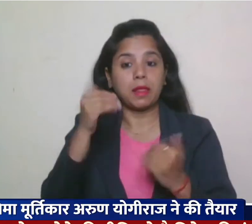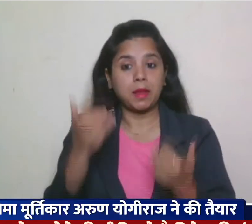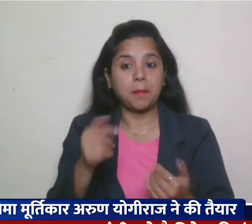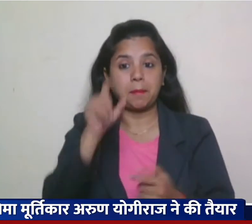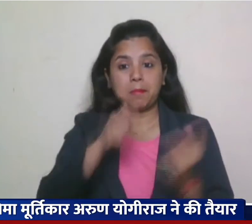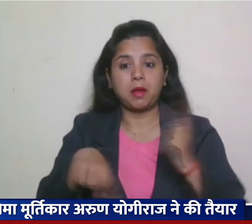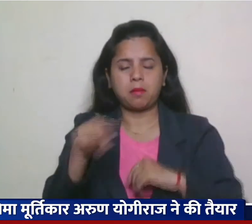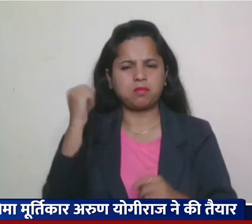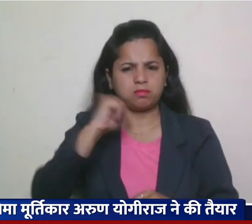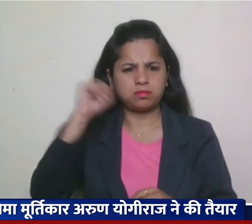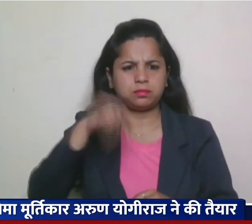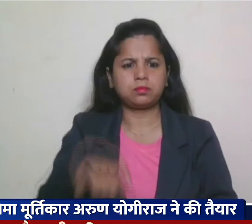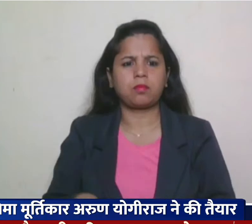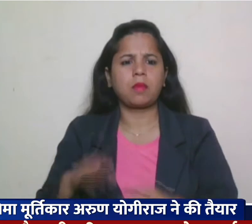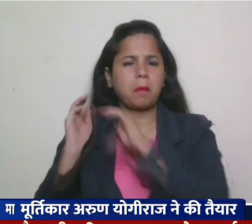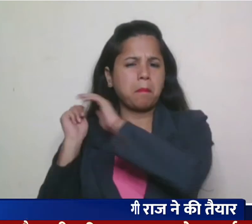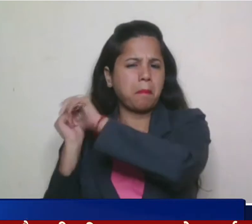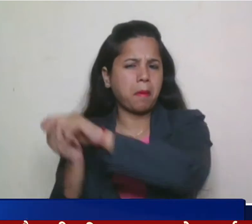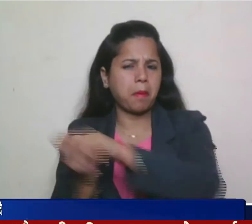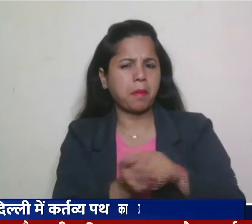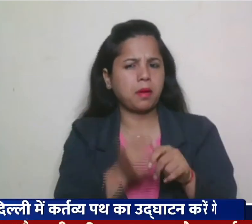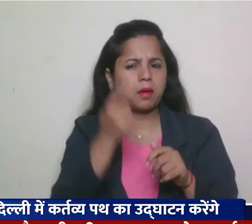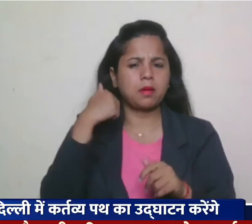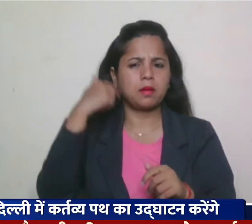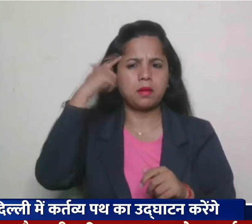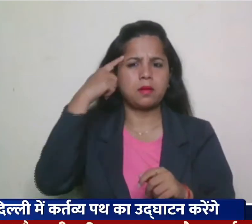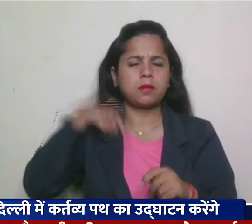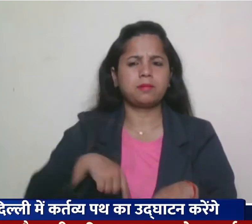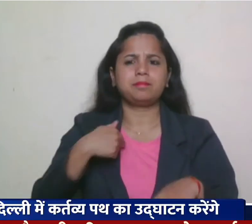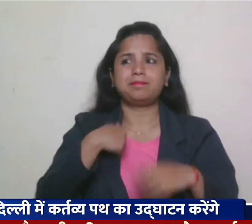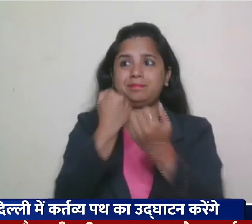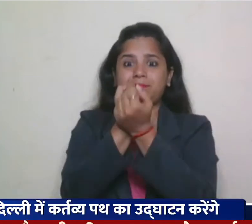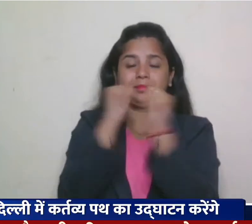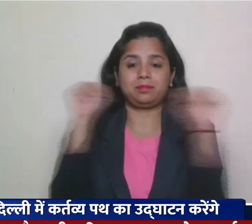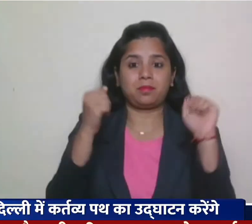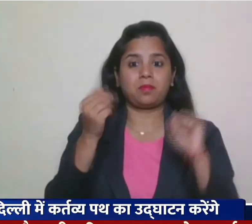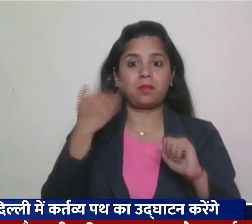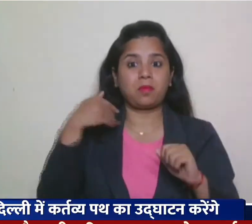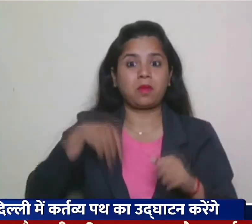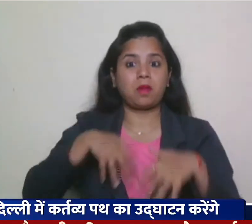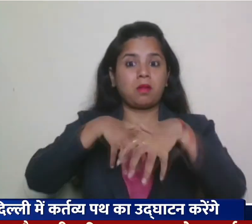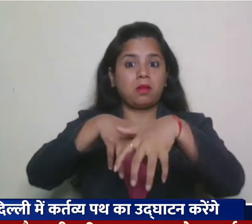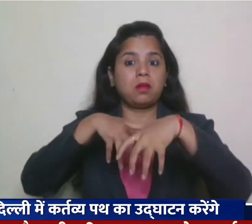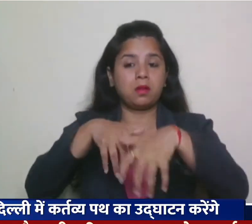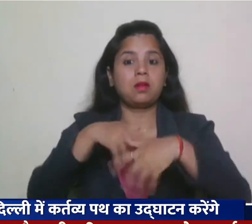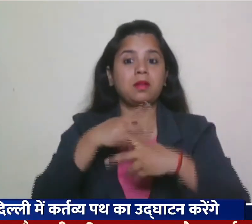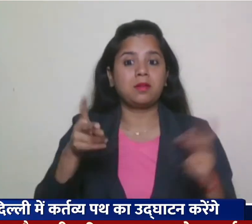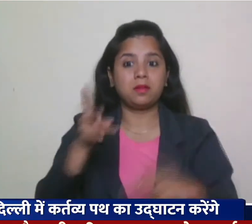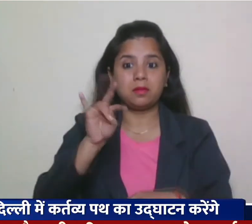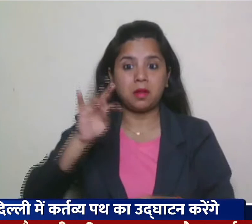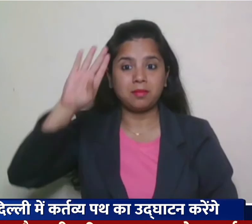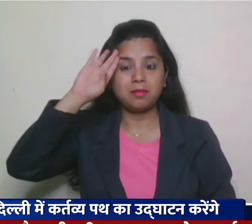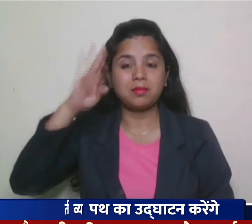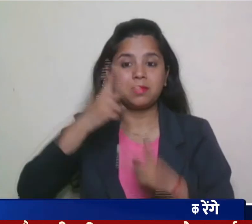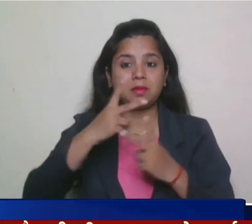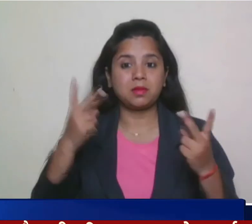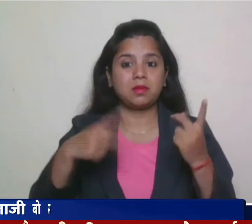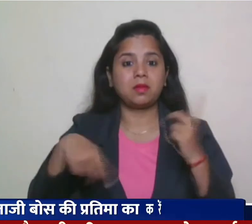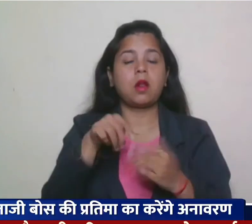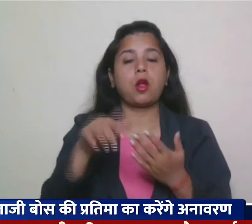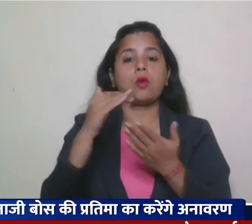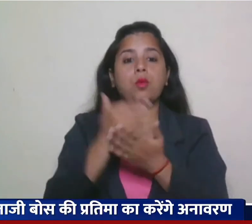कम तोड़ फोड करने के तरीके से गंटन्त दिवस परे डुरनने राश्ट्री कार्यक्रमों को आयुजित करने की